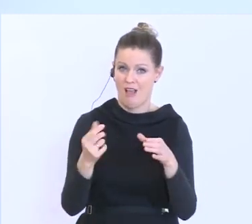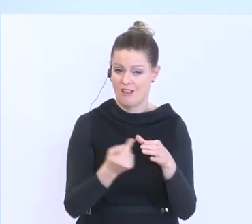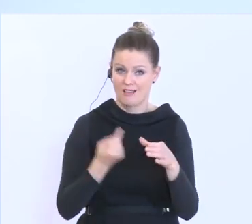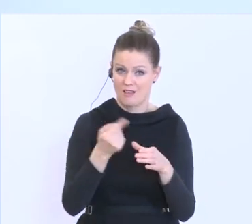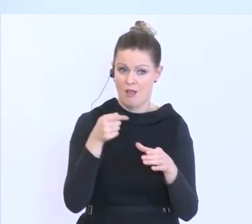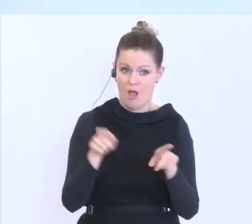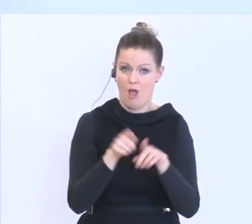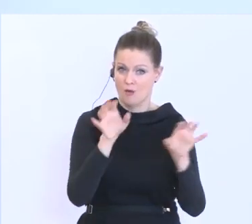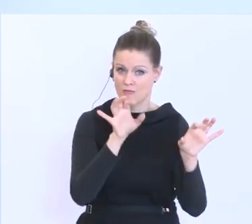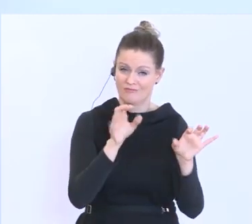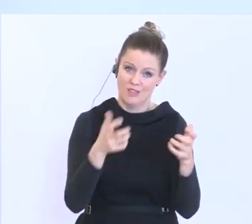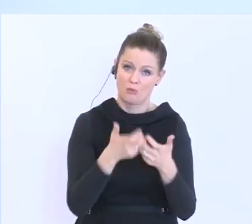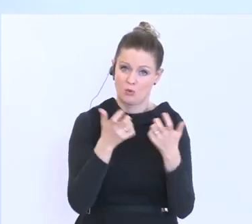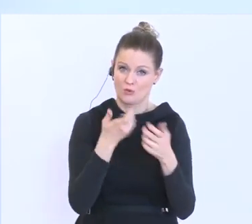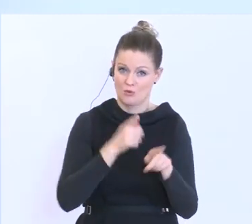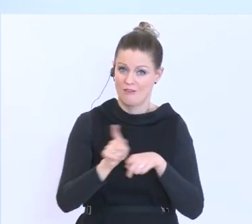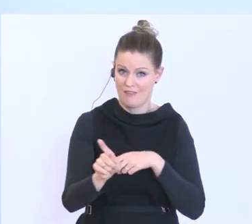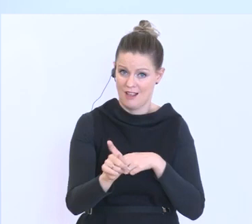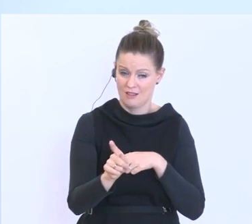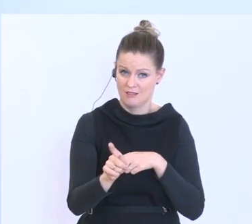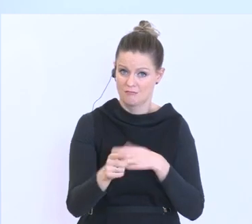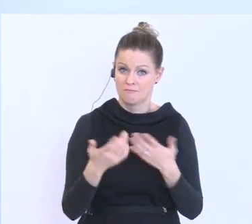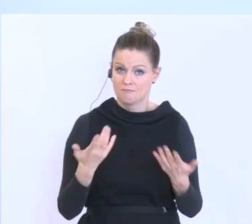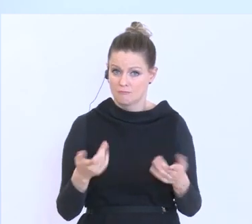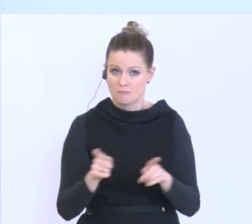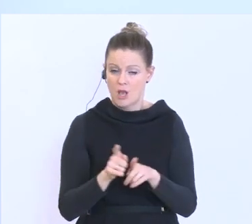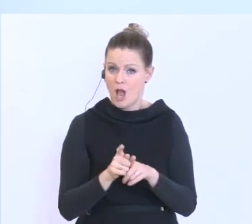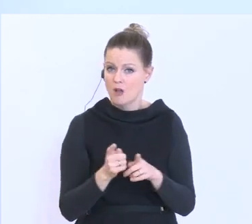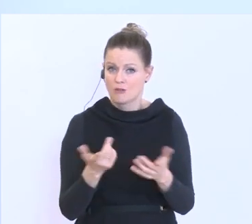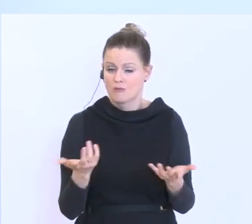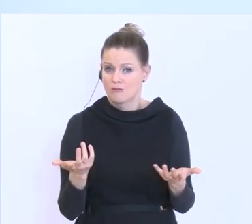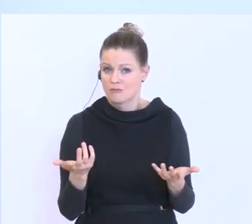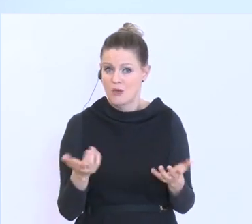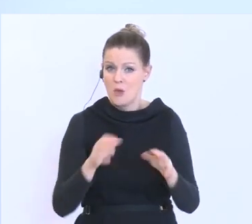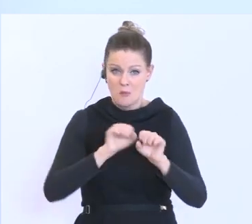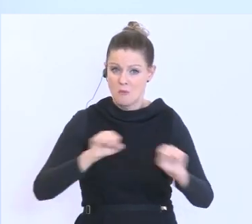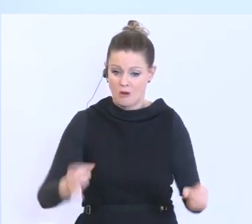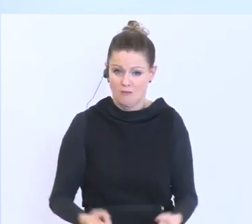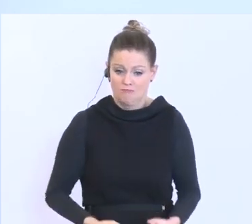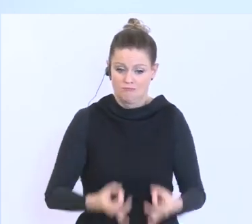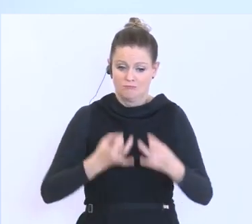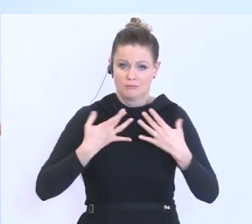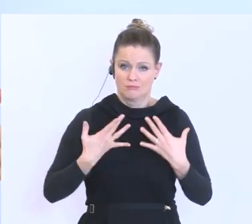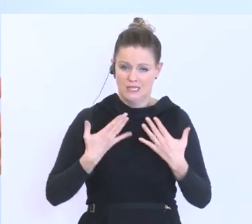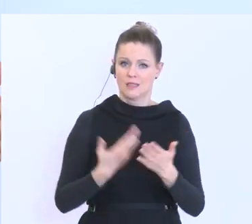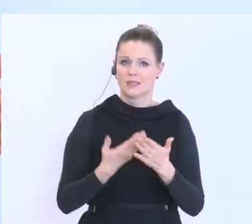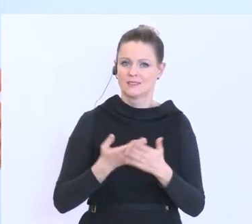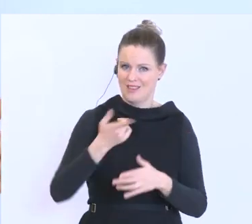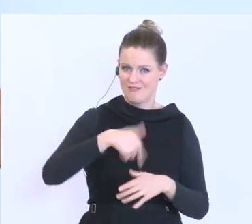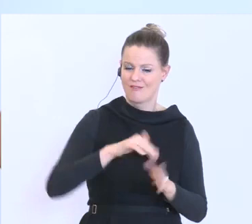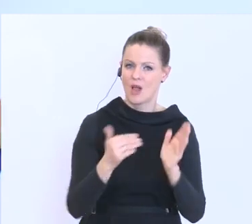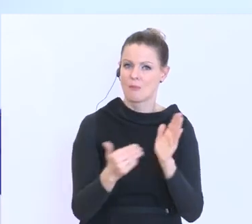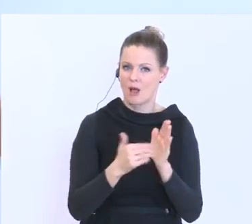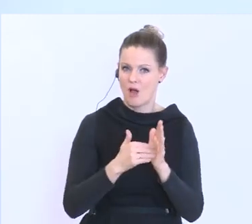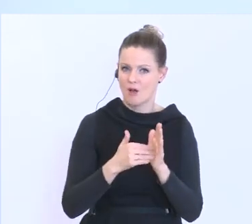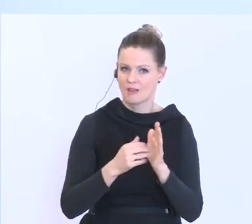Produktion fehlen. Die sind ja alle auch nicht gefeilt davor, entsprechend auch infiziert zu werden. Und wir brauchen natürlich für die